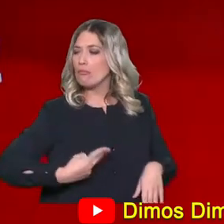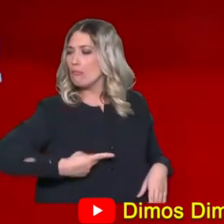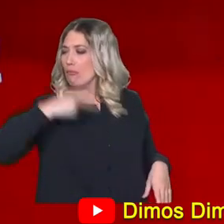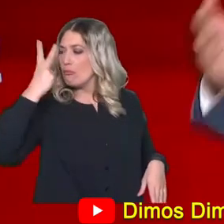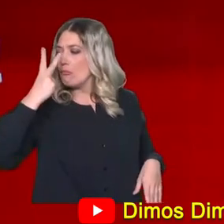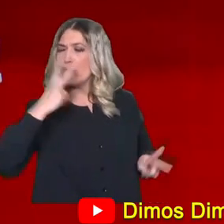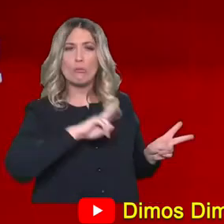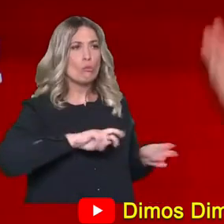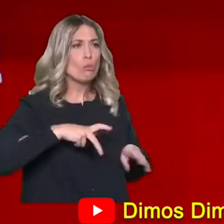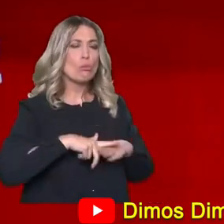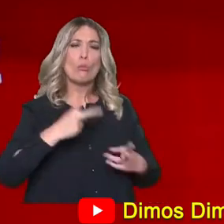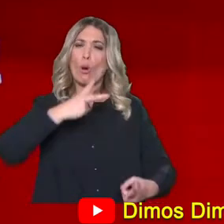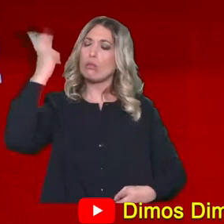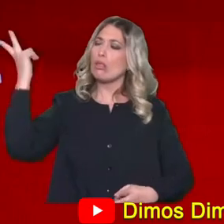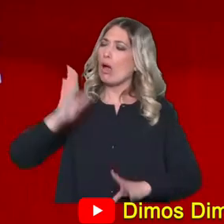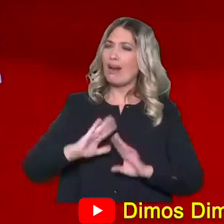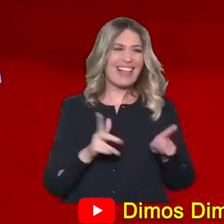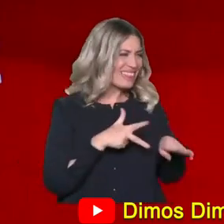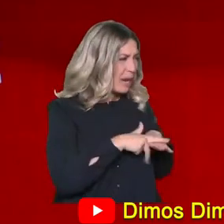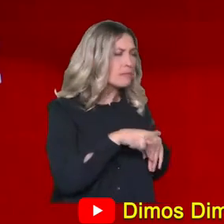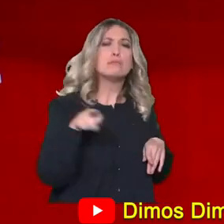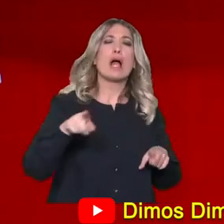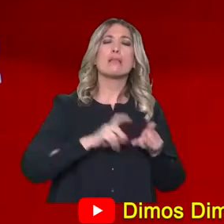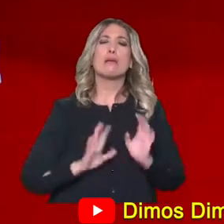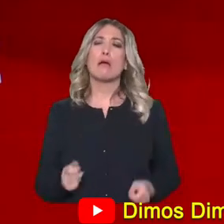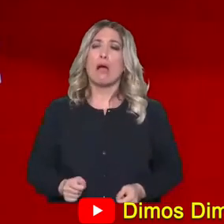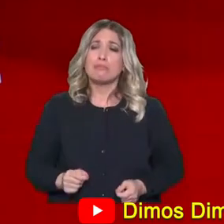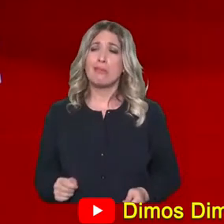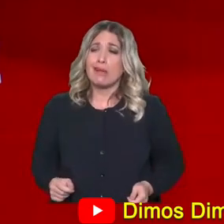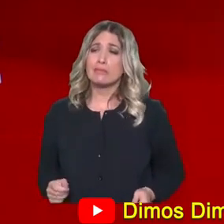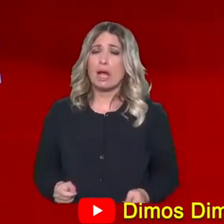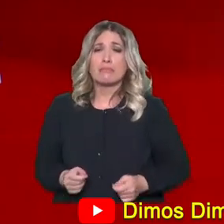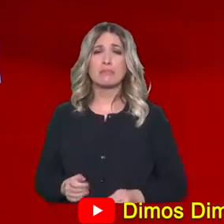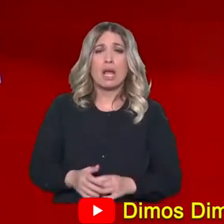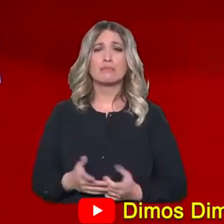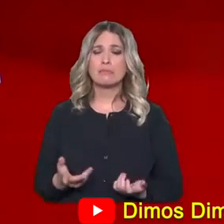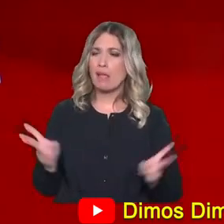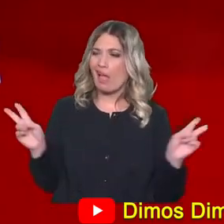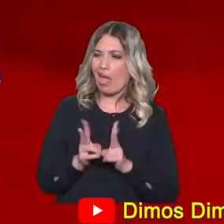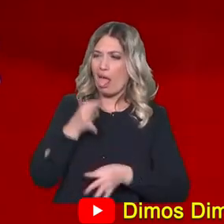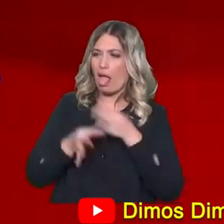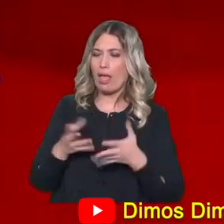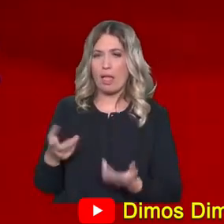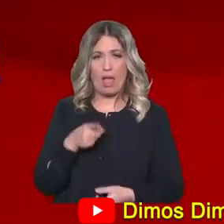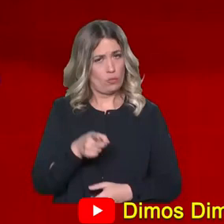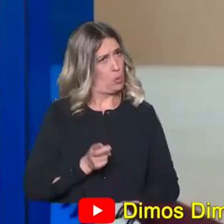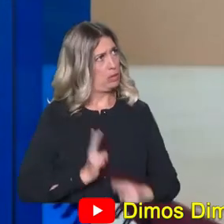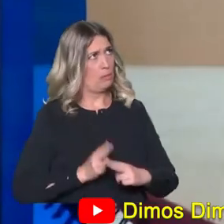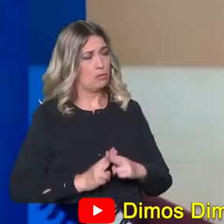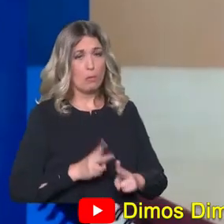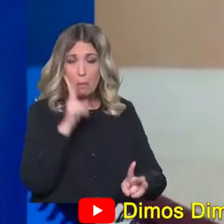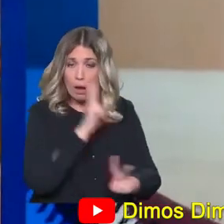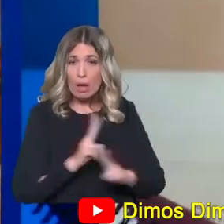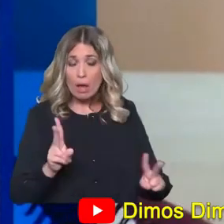τραπεζών, μπορούν να κάνουν ό,τι κάνει μια τράπεζα και δεν έχουν καμία υποχρέωση. Και πλημελέστα το έλεγχο. Είναι μίζων κοινωνικός. Και ο μύθος